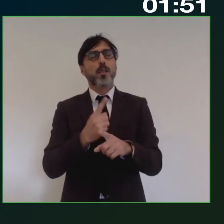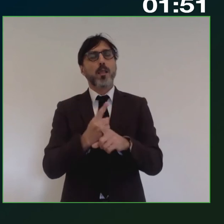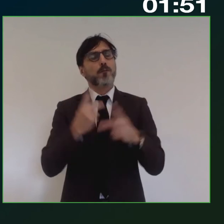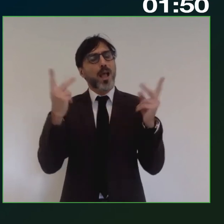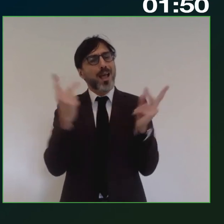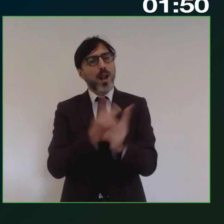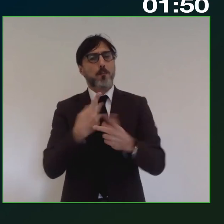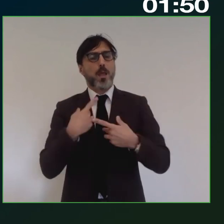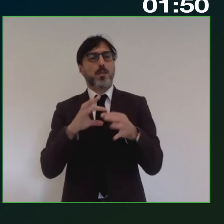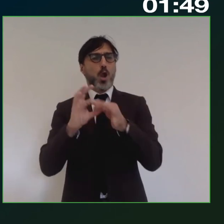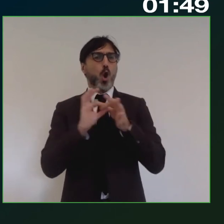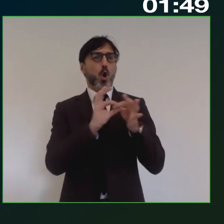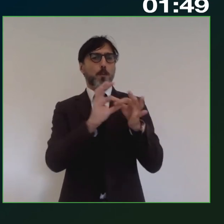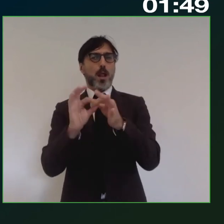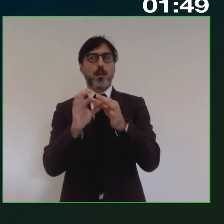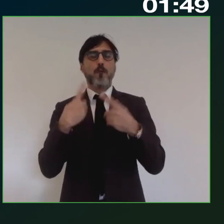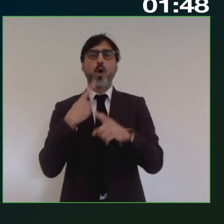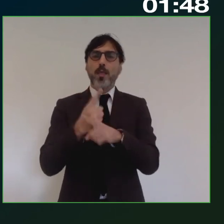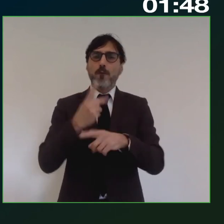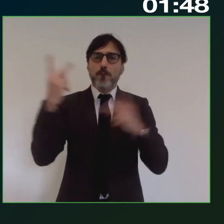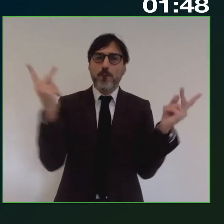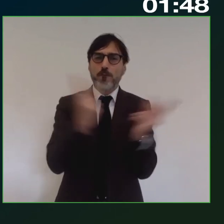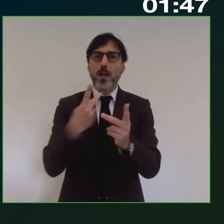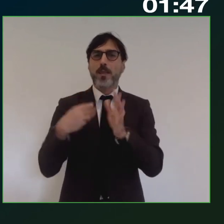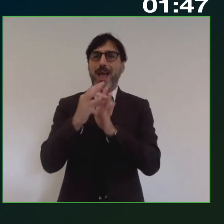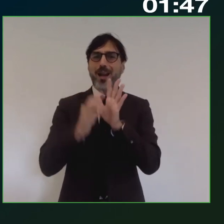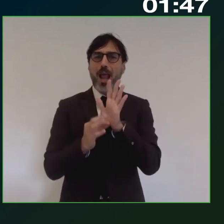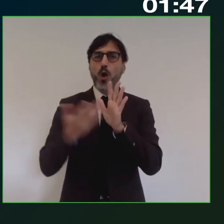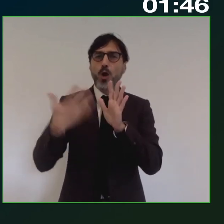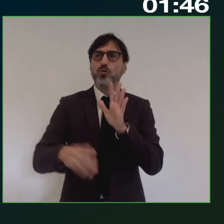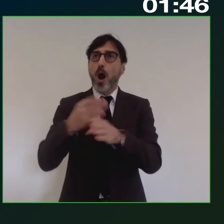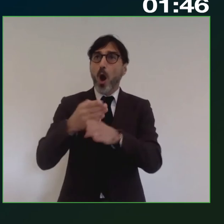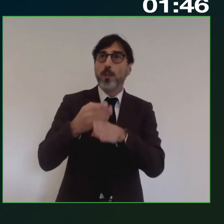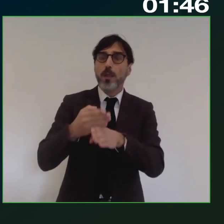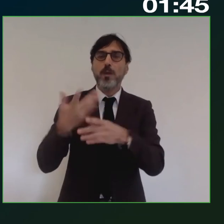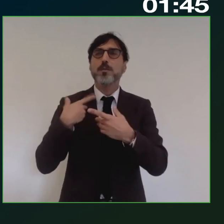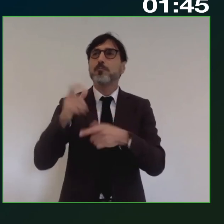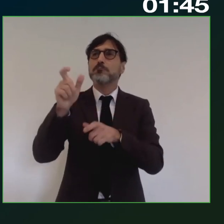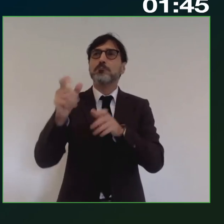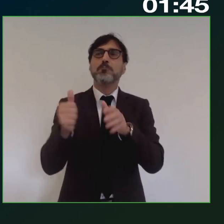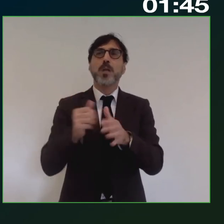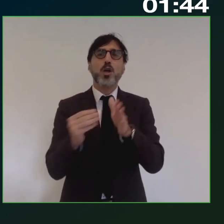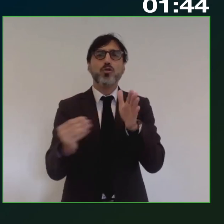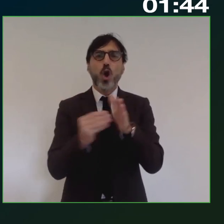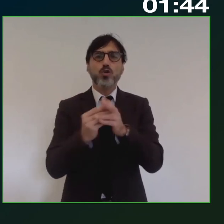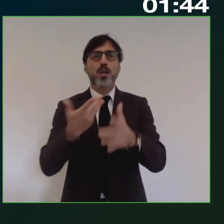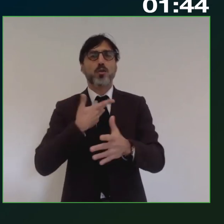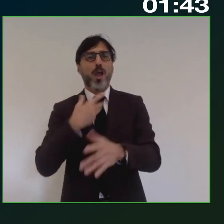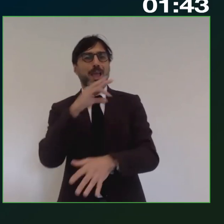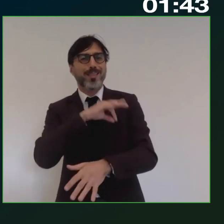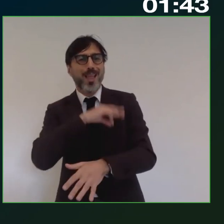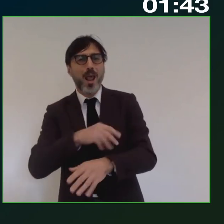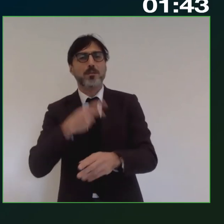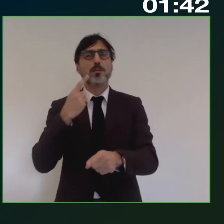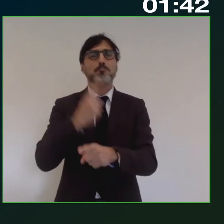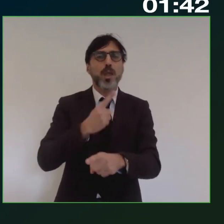tale cioè che chiami in causa secondo regole specifiche condivise i soggetti che esprimono interessi fabbisogni che sono